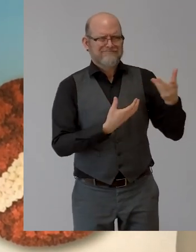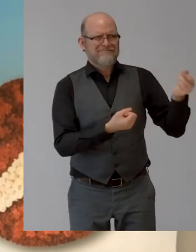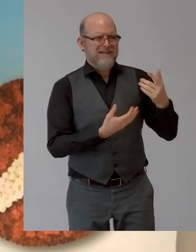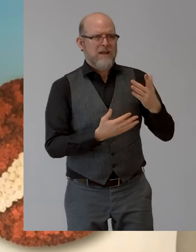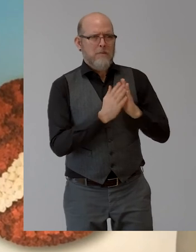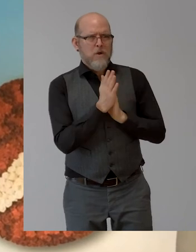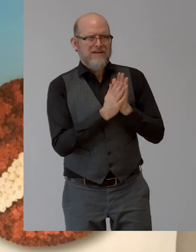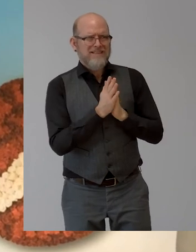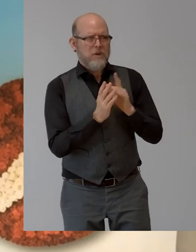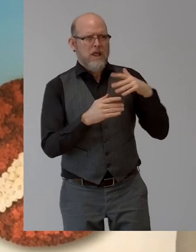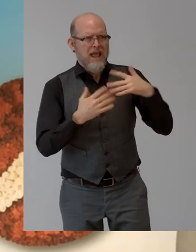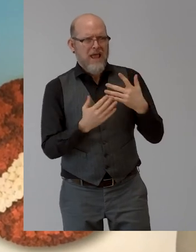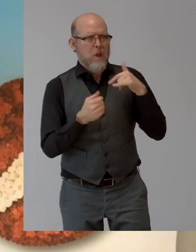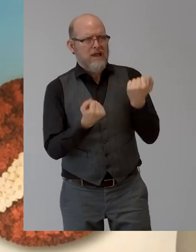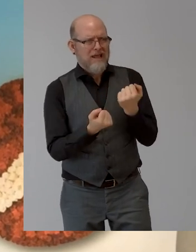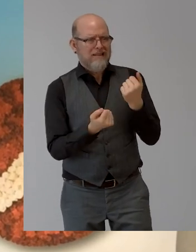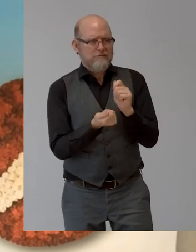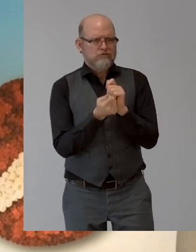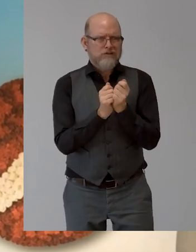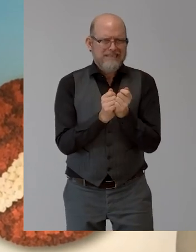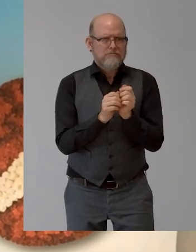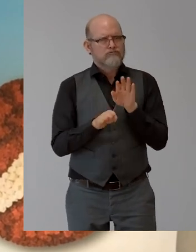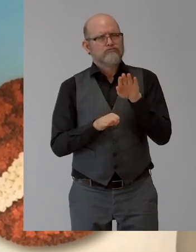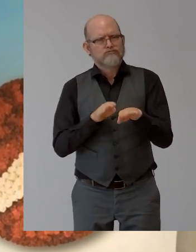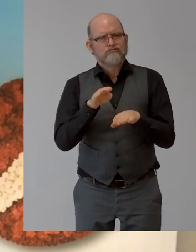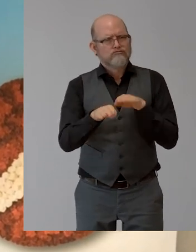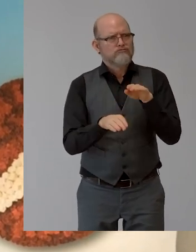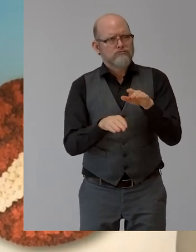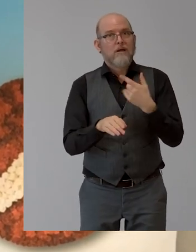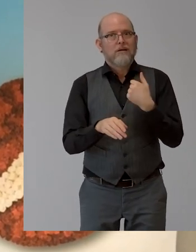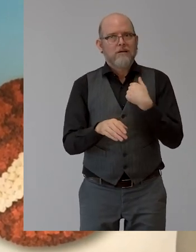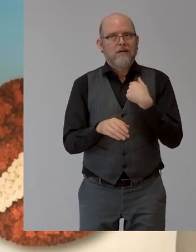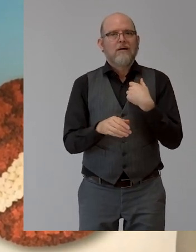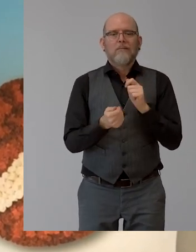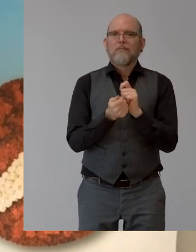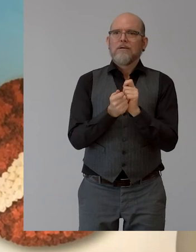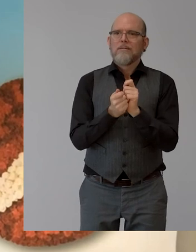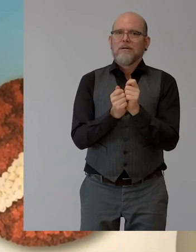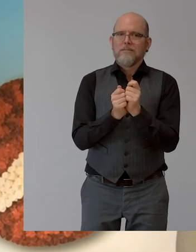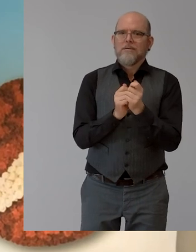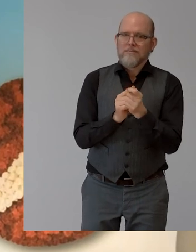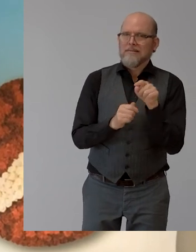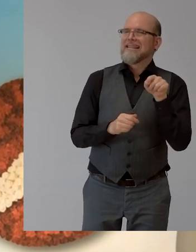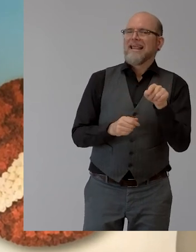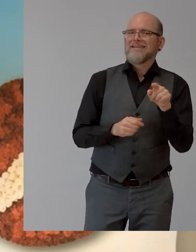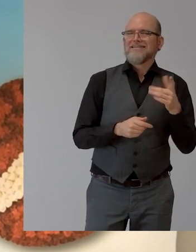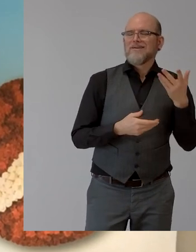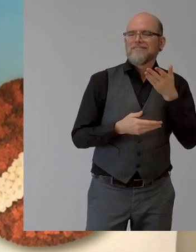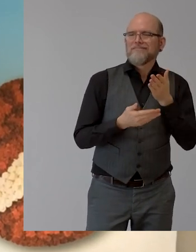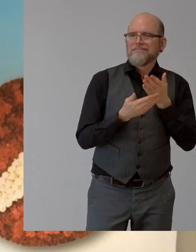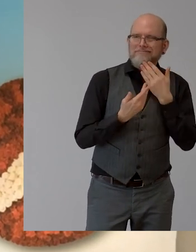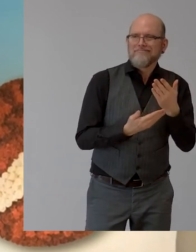years our status. But I think what also was important to exchange the developments,